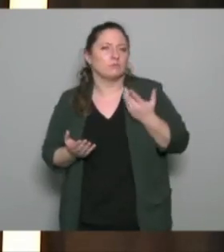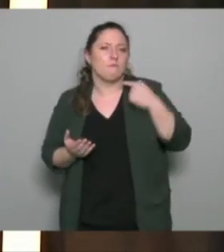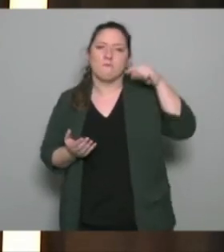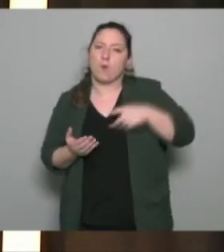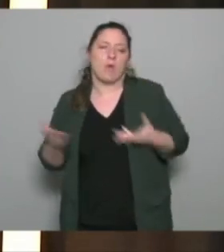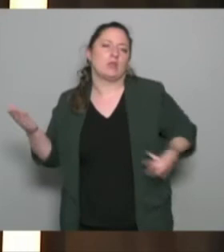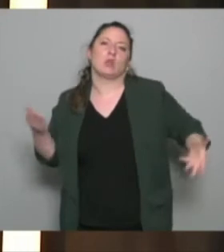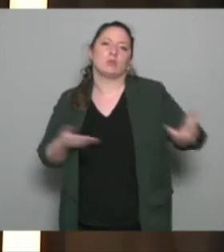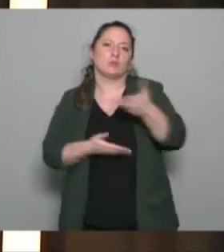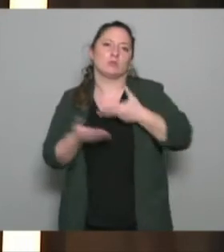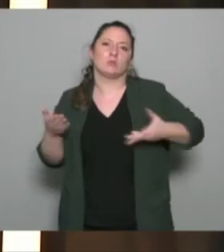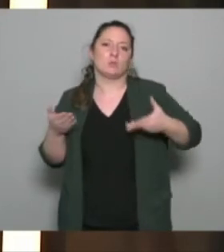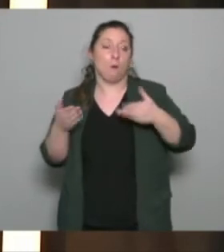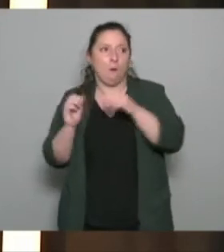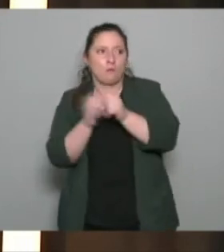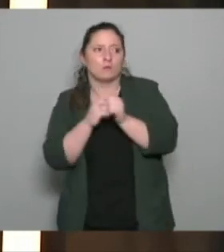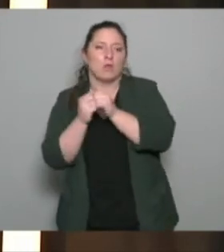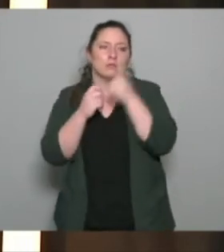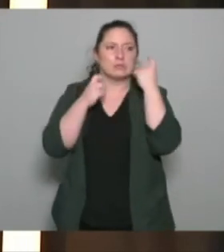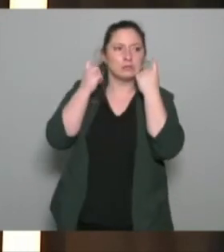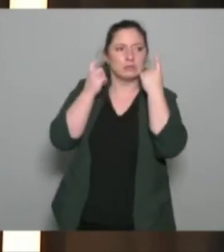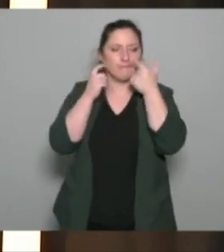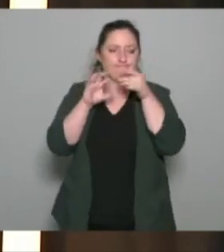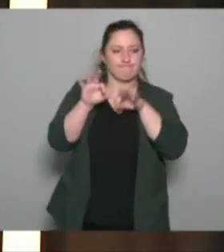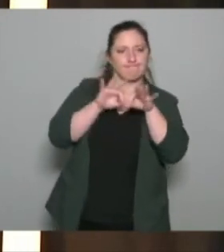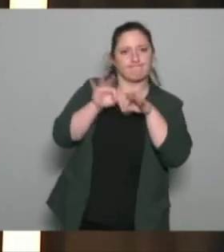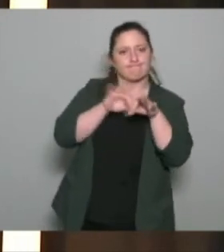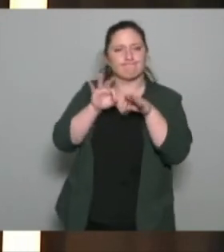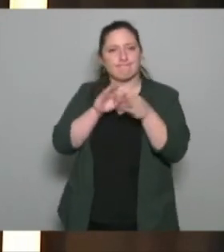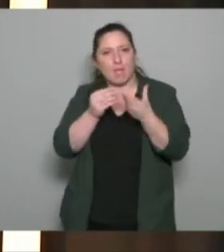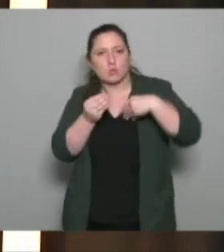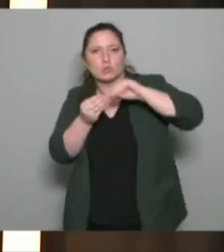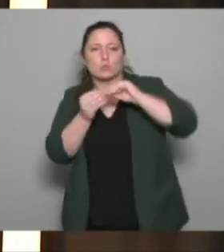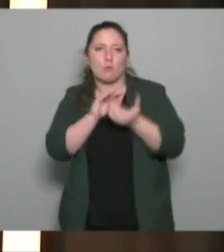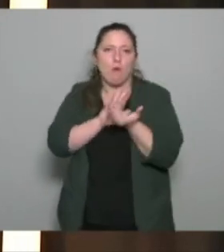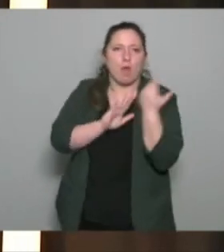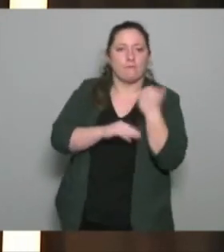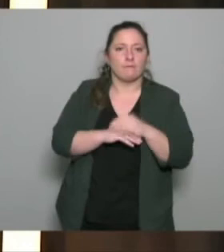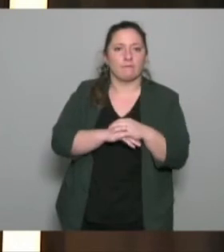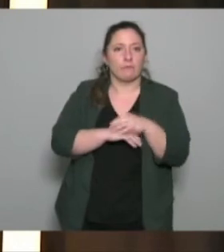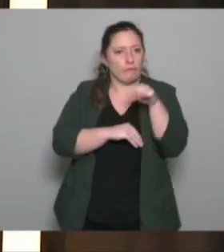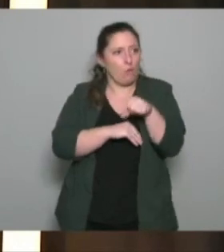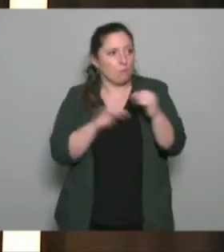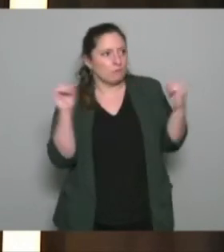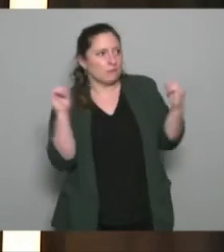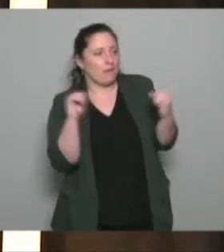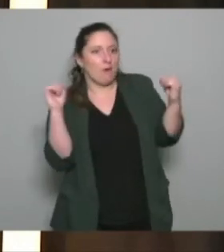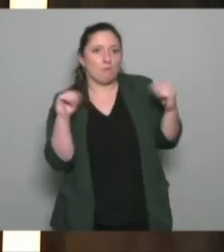discuter le travailler trouver un accord sur qu'est-ce que le collectif au travail